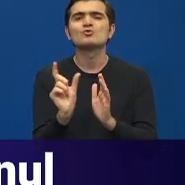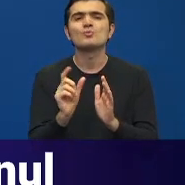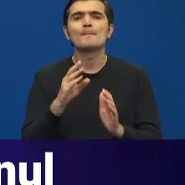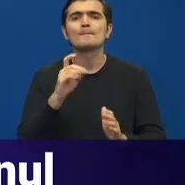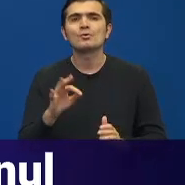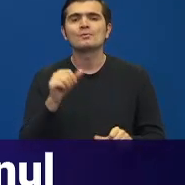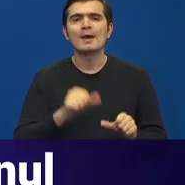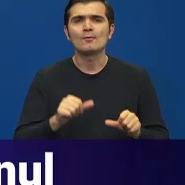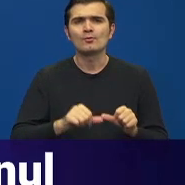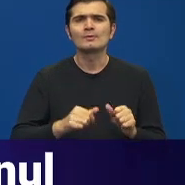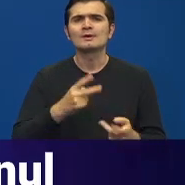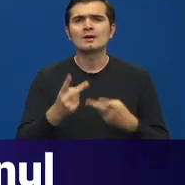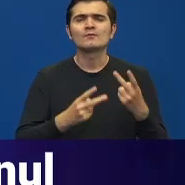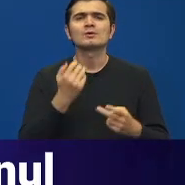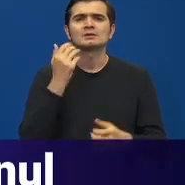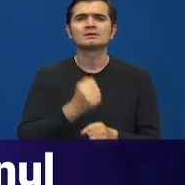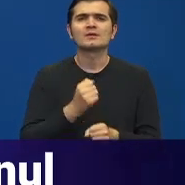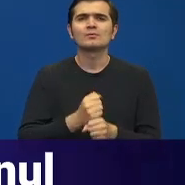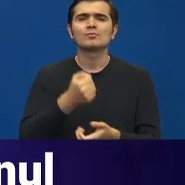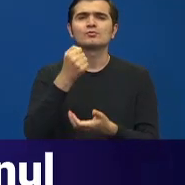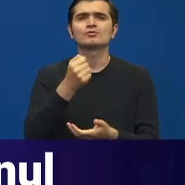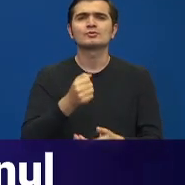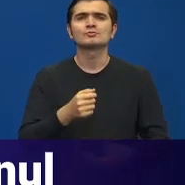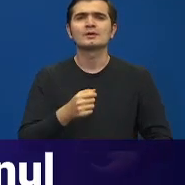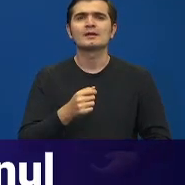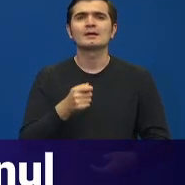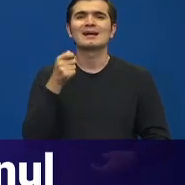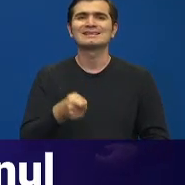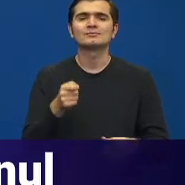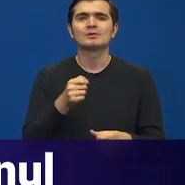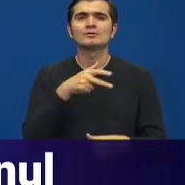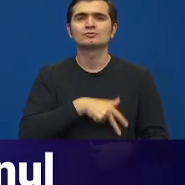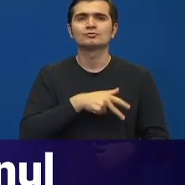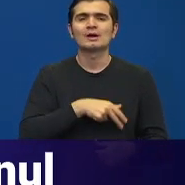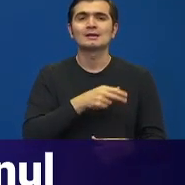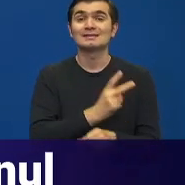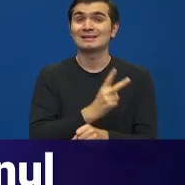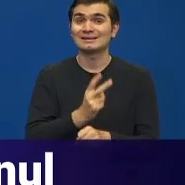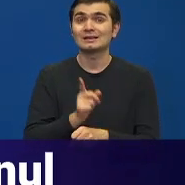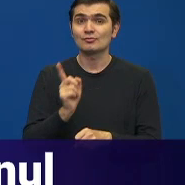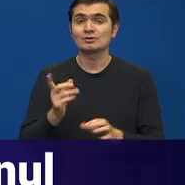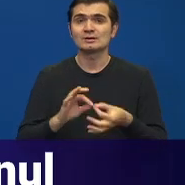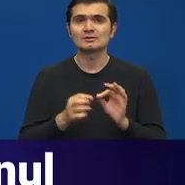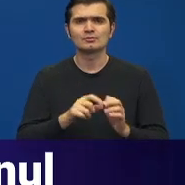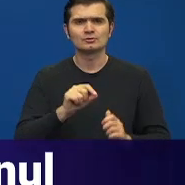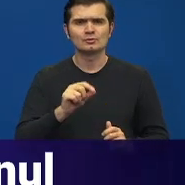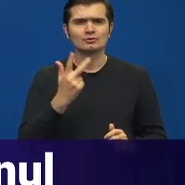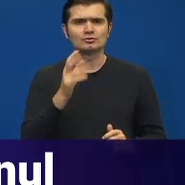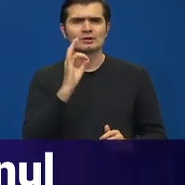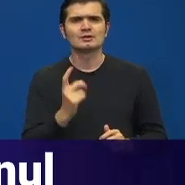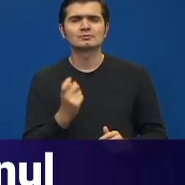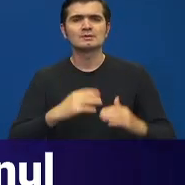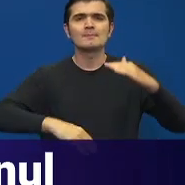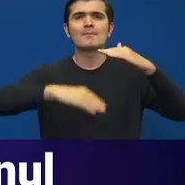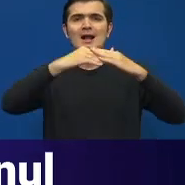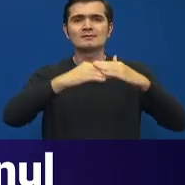utilizat la fundamentarea bugetului asigurărilor sociale de stat, și care reprezintă 23% din maximul